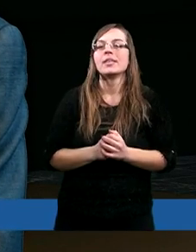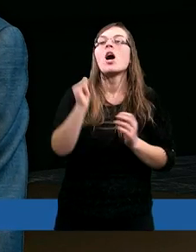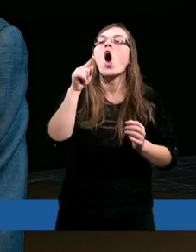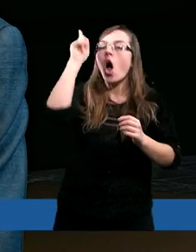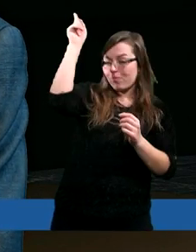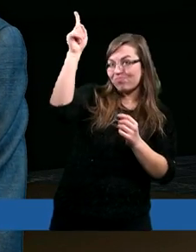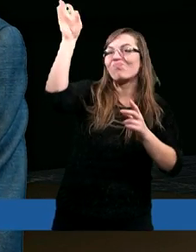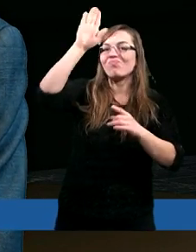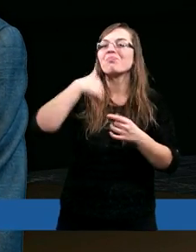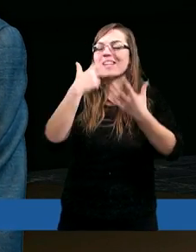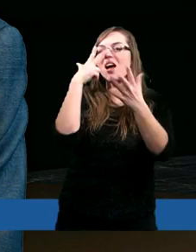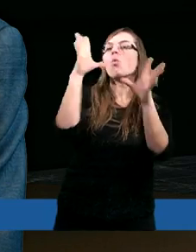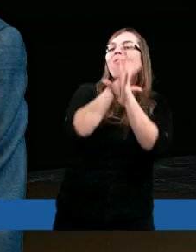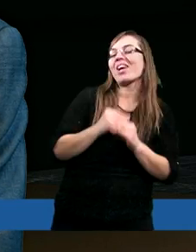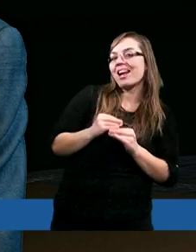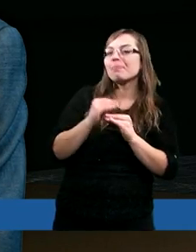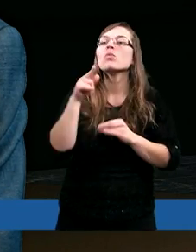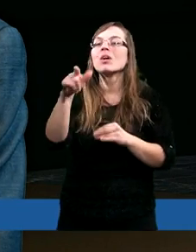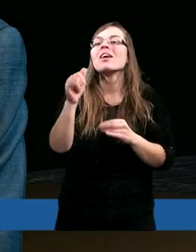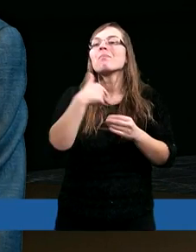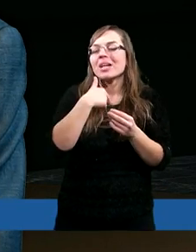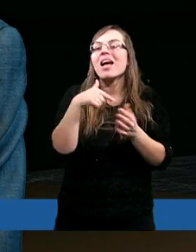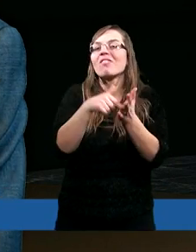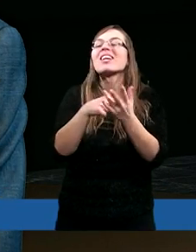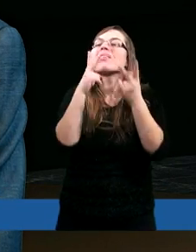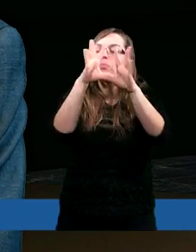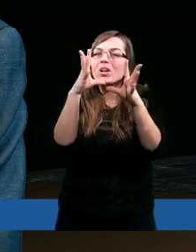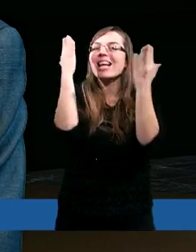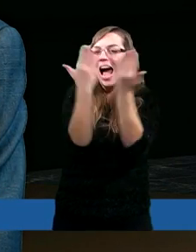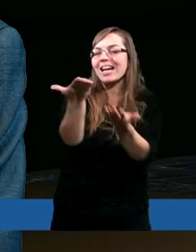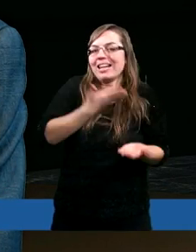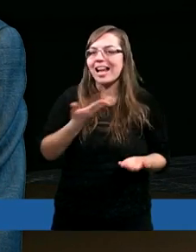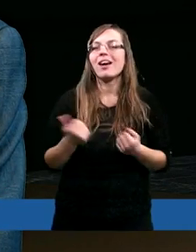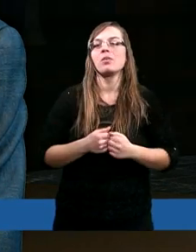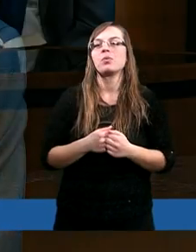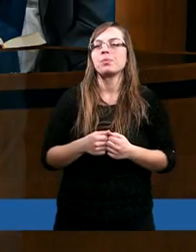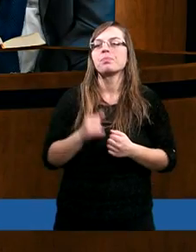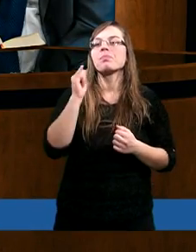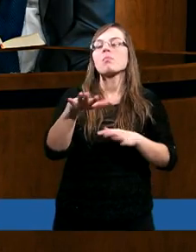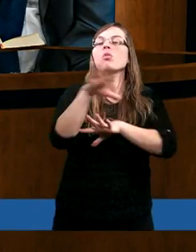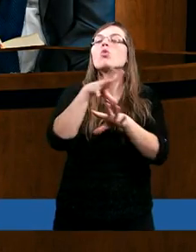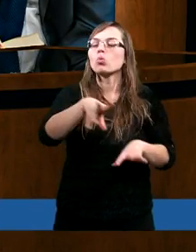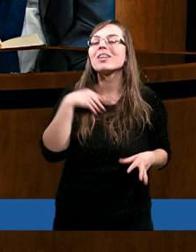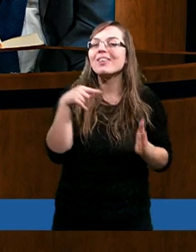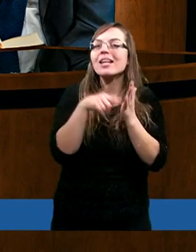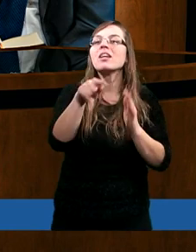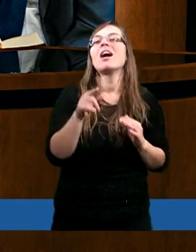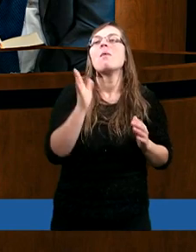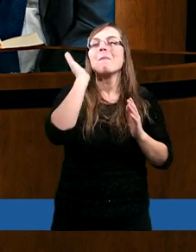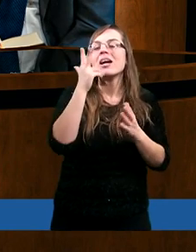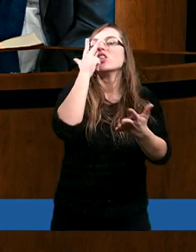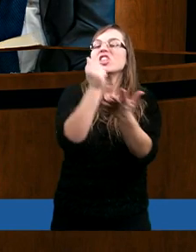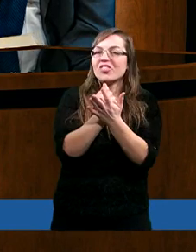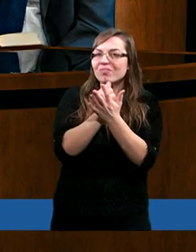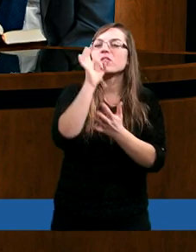On mnie uwielbi, gdyż z mego weźmie i wam oznajmi. A więc Duch Święty będzie